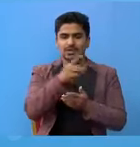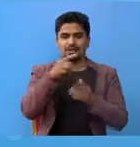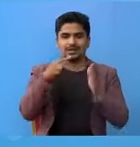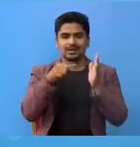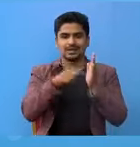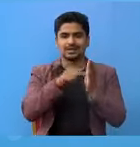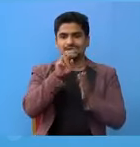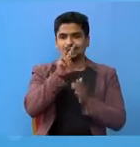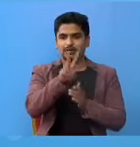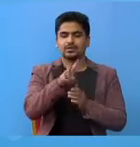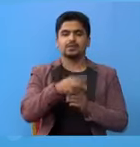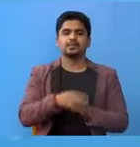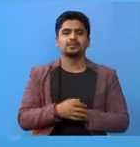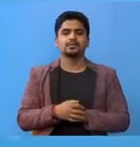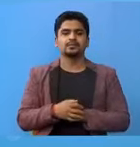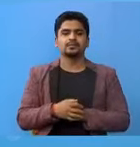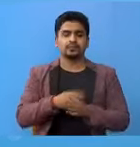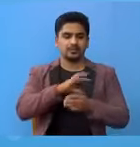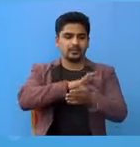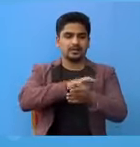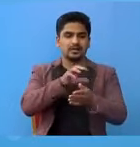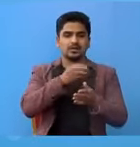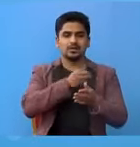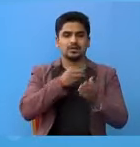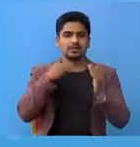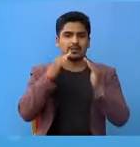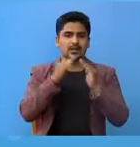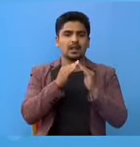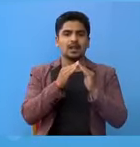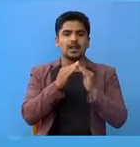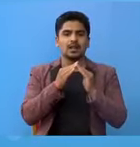कास्की का दुई जना। प्रादेशिक अस्पताल